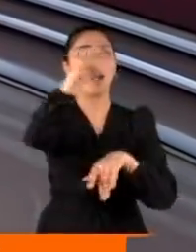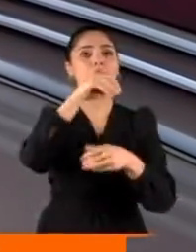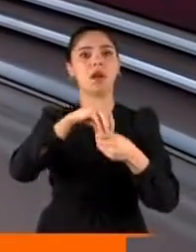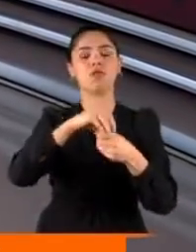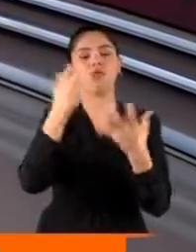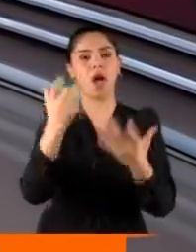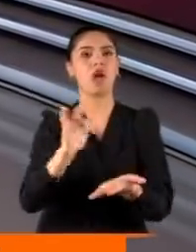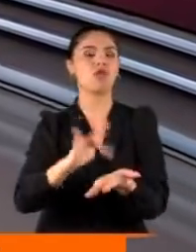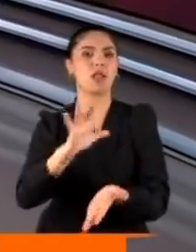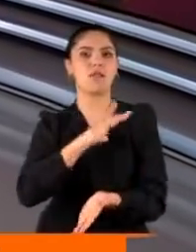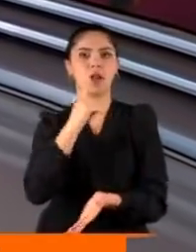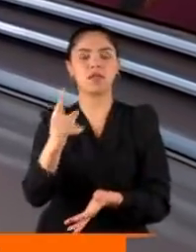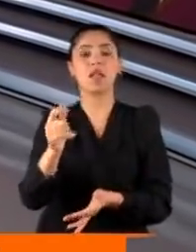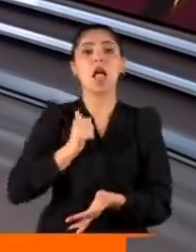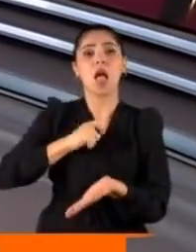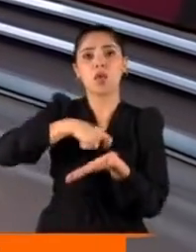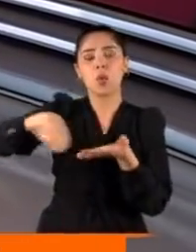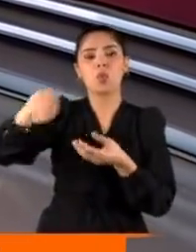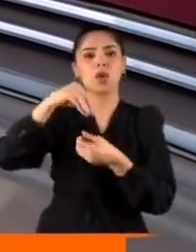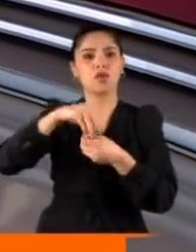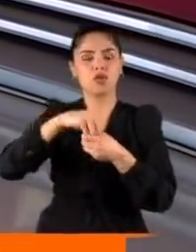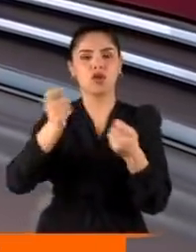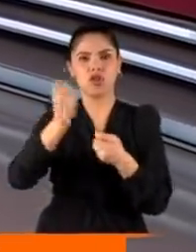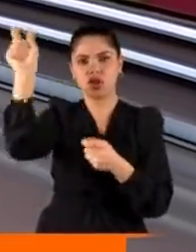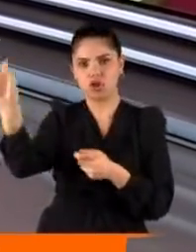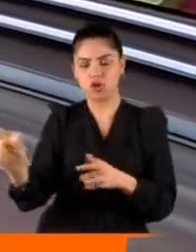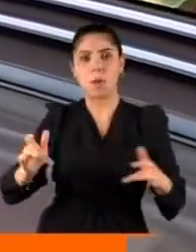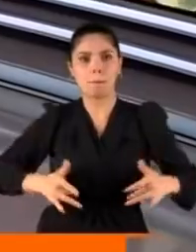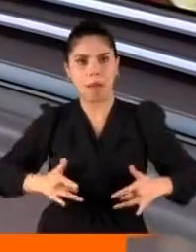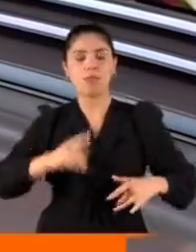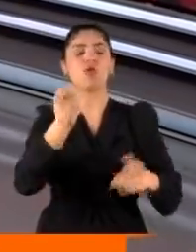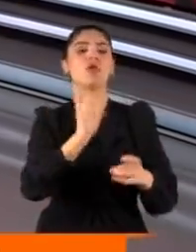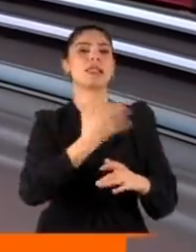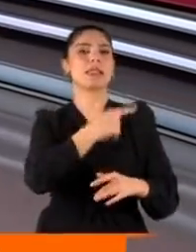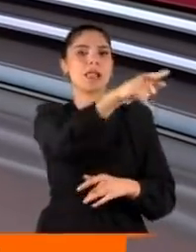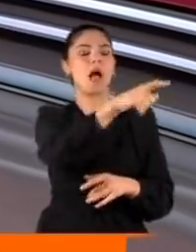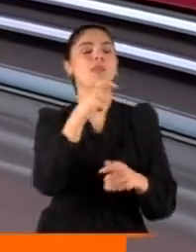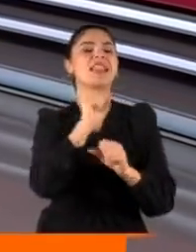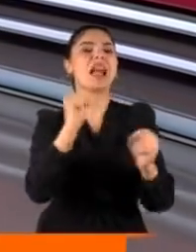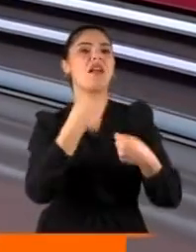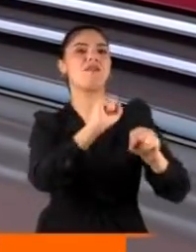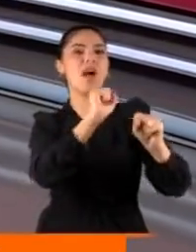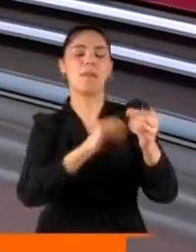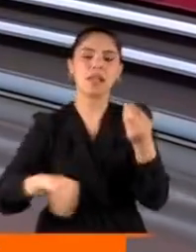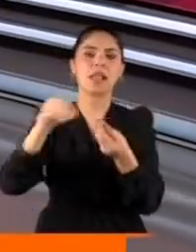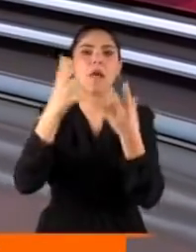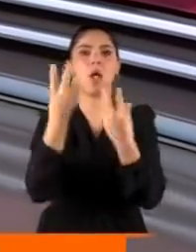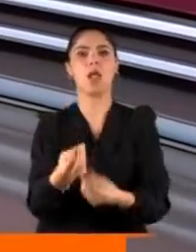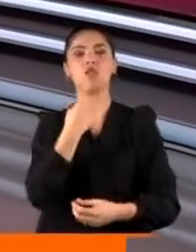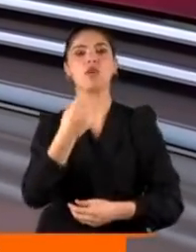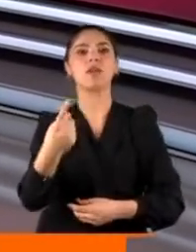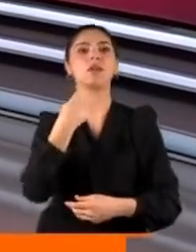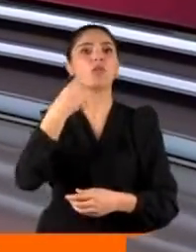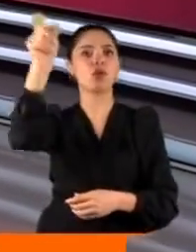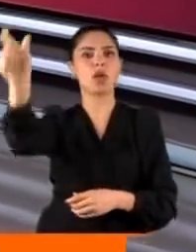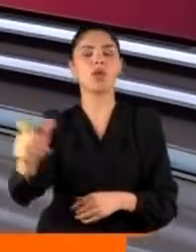yolda olduğunu söyledi. Asgari ücret içinde hem işçiyi hem işvereni zora sokmayacak bir artış olacağını söyledi. Erdoğan,